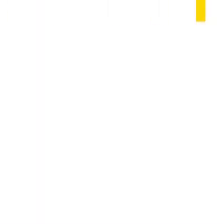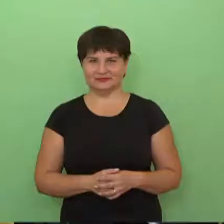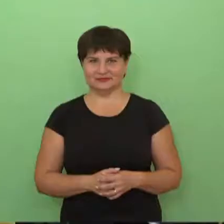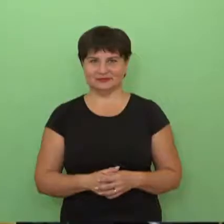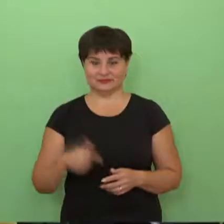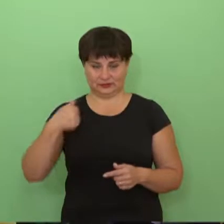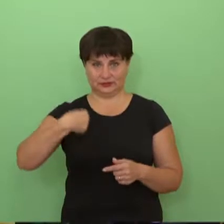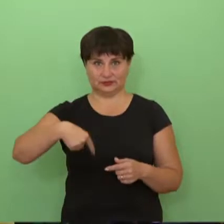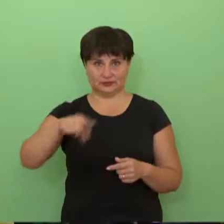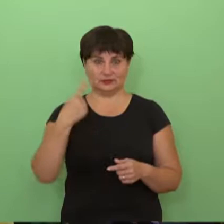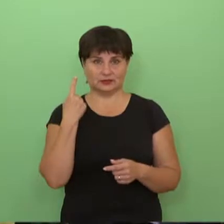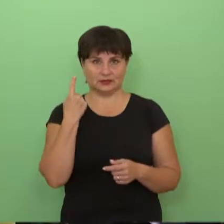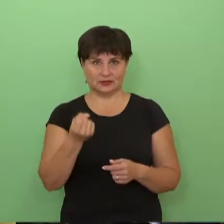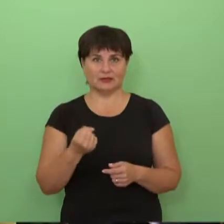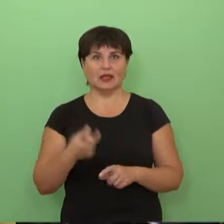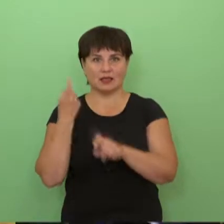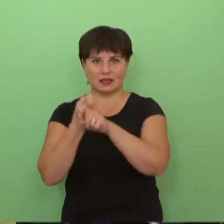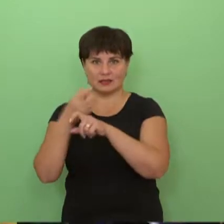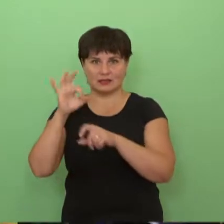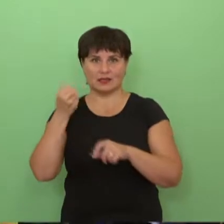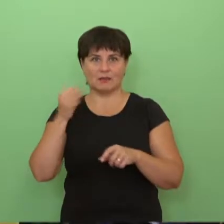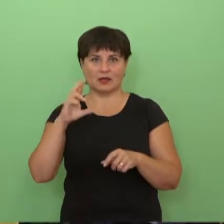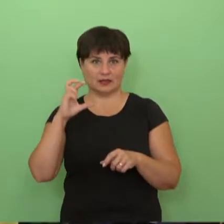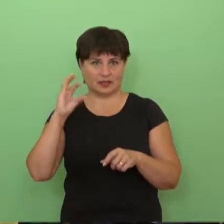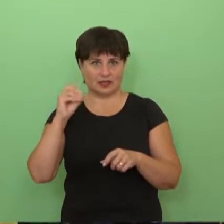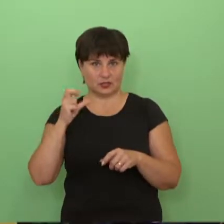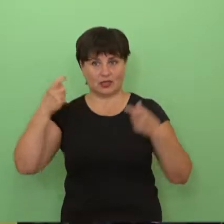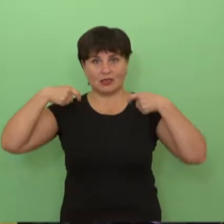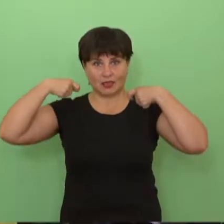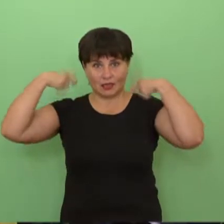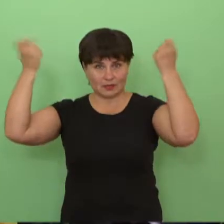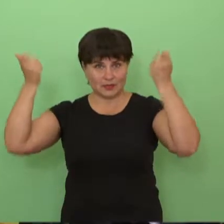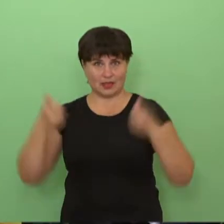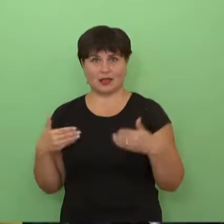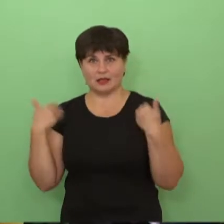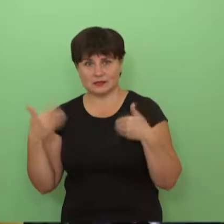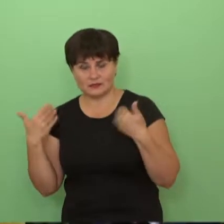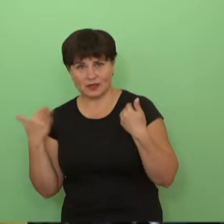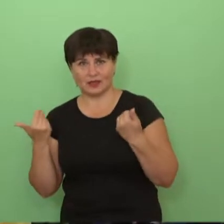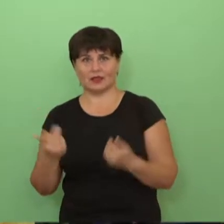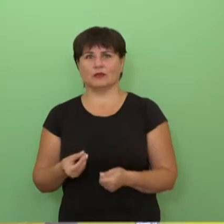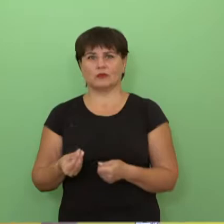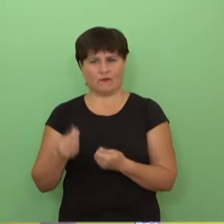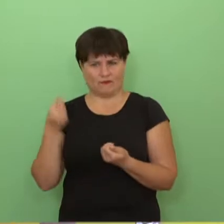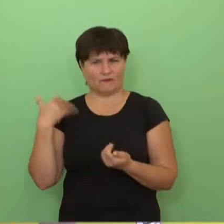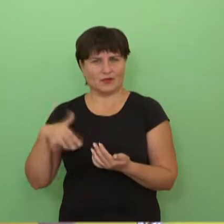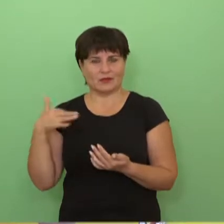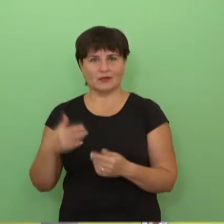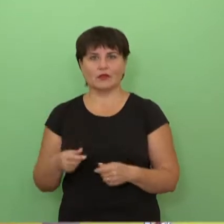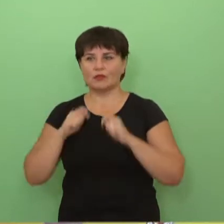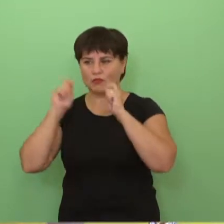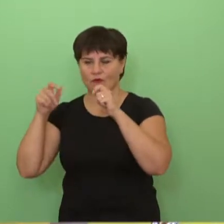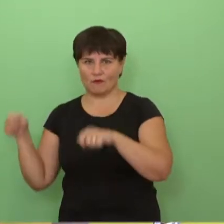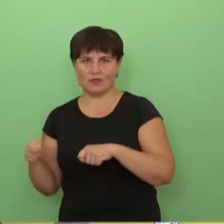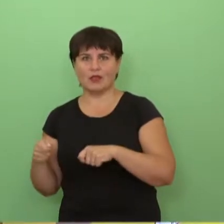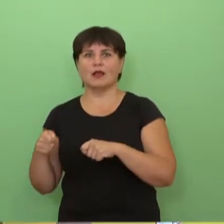Šią savaitę kėdainių samariečius su kimtadieniu sveikino ir vertingomis dovanomis apdovanojo šios organizacijos